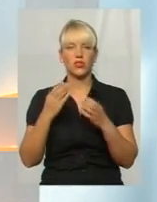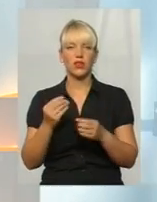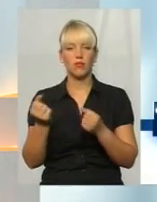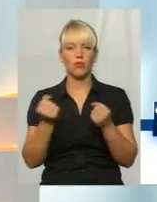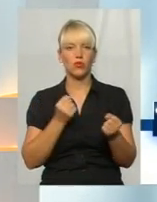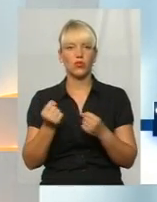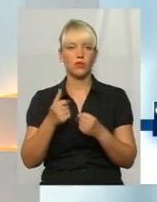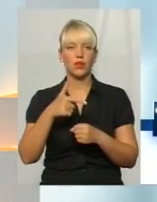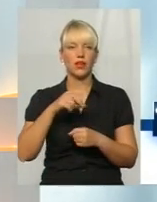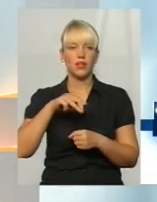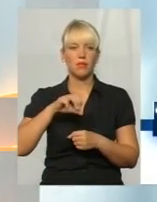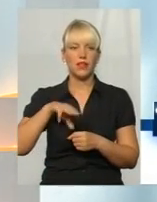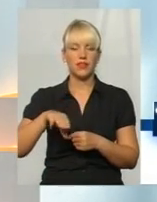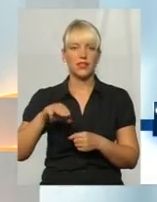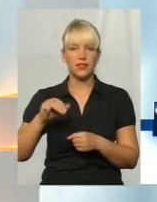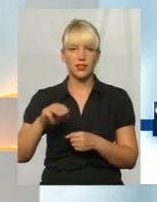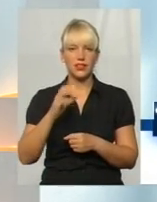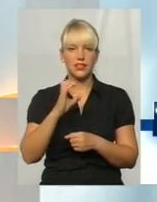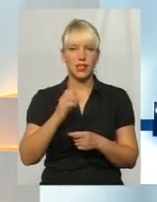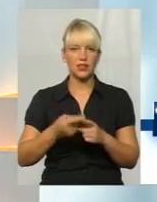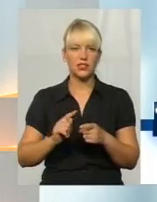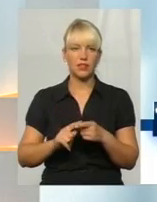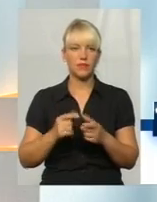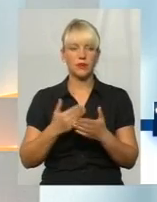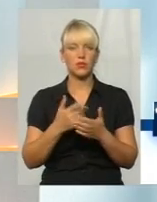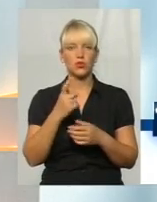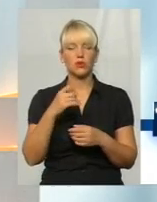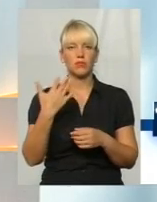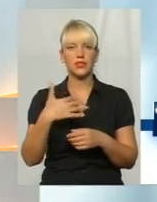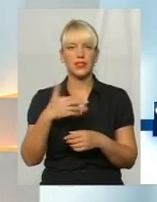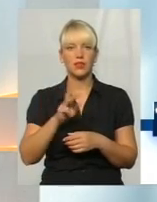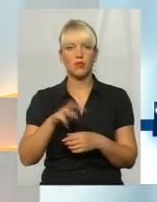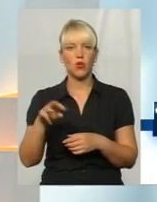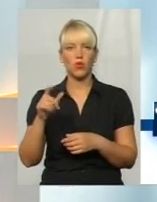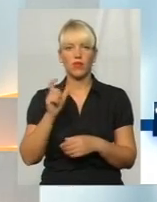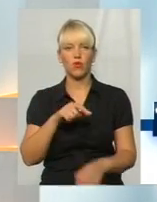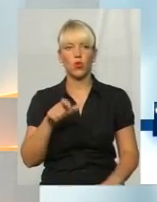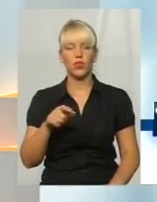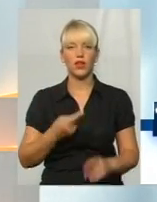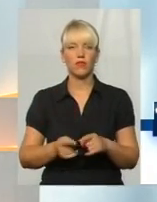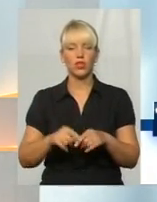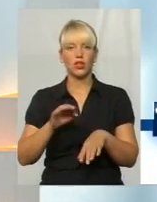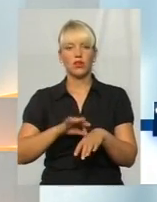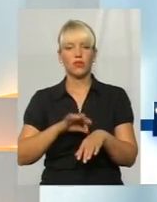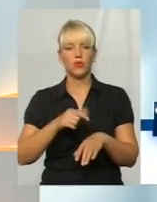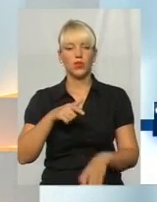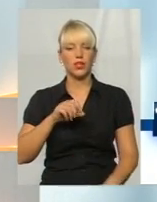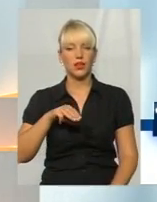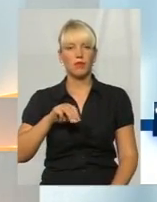Тому що в світі десь дуже 150 мільйонів людей, і вони хворі на гепатит С,